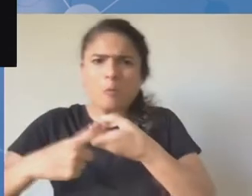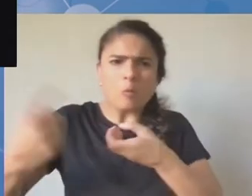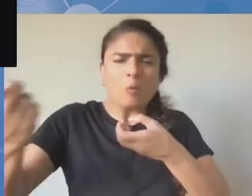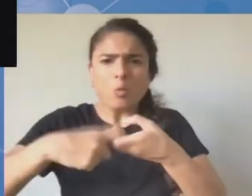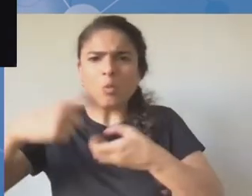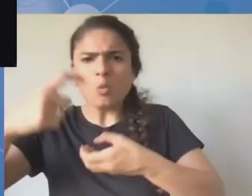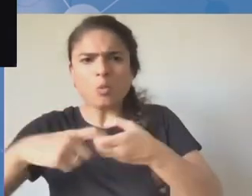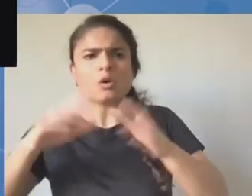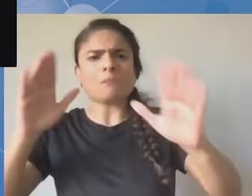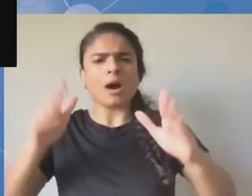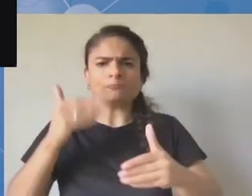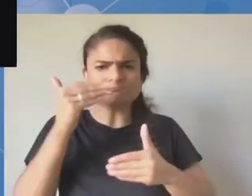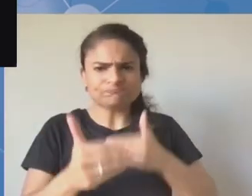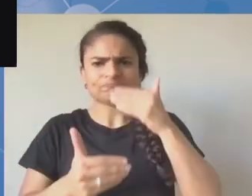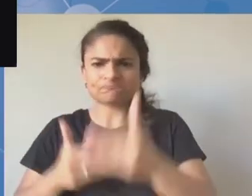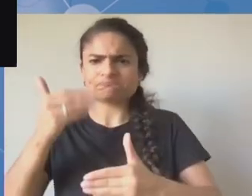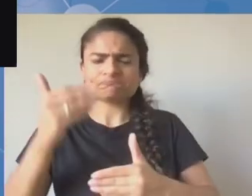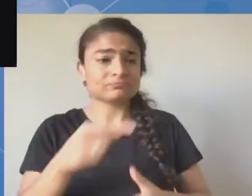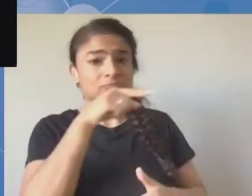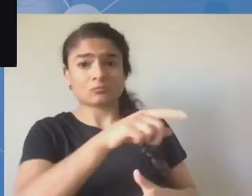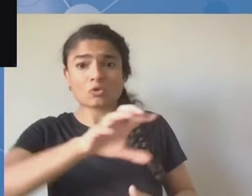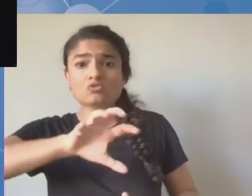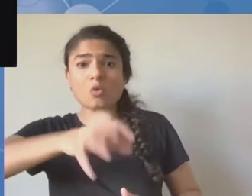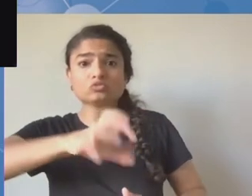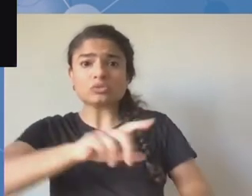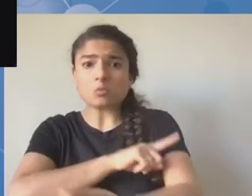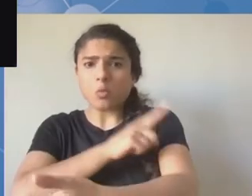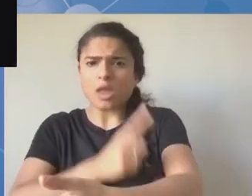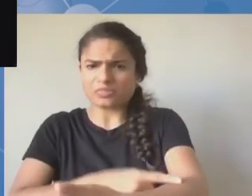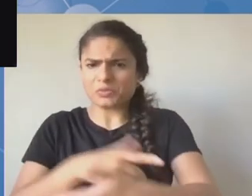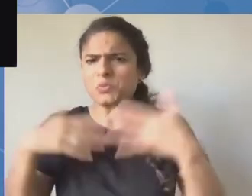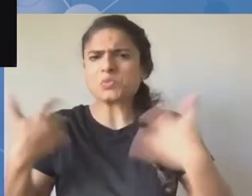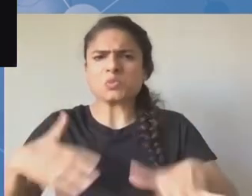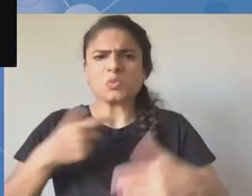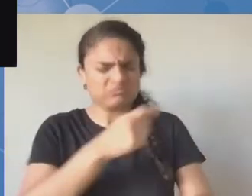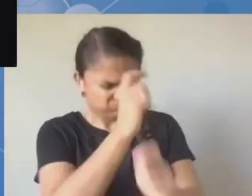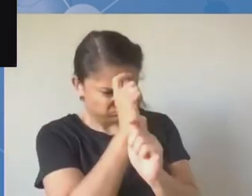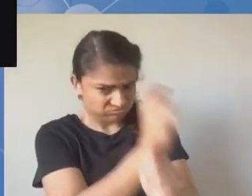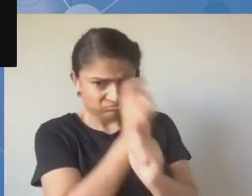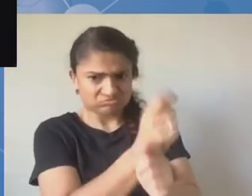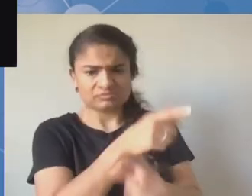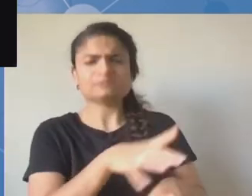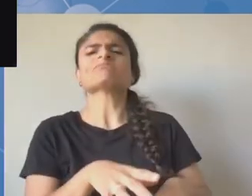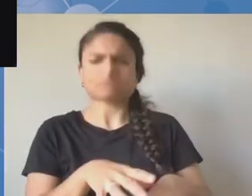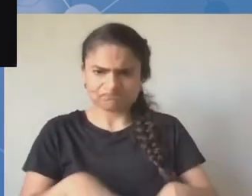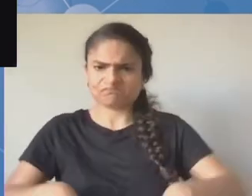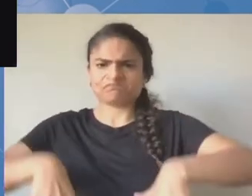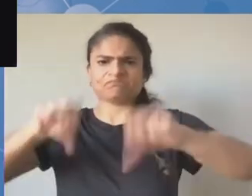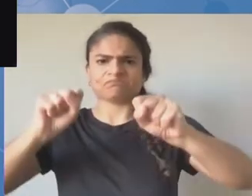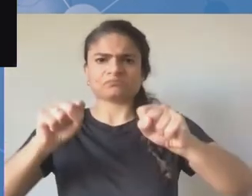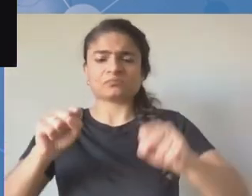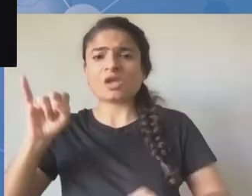Polska jako państwo gospodarz wykonało ogromny wysiłek, ale również bardzo dziękuję